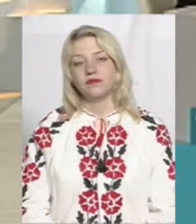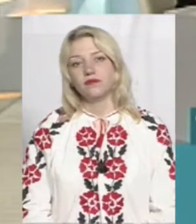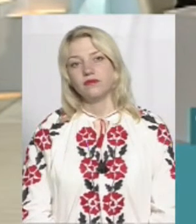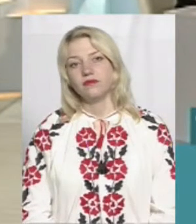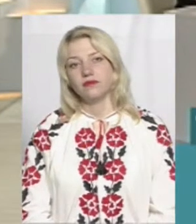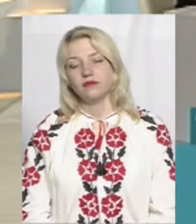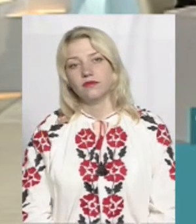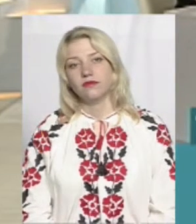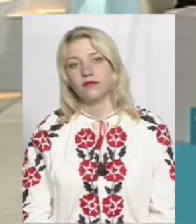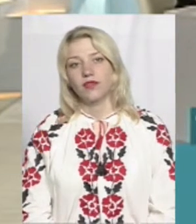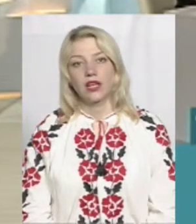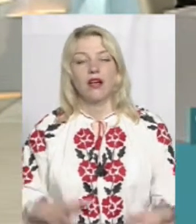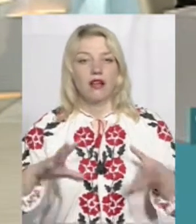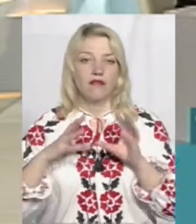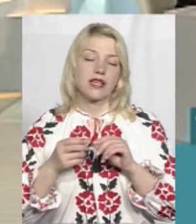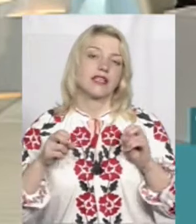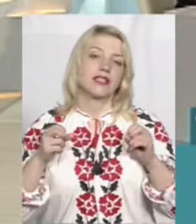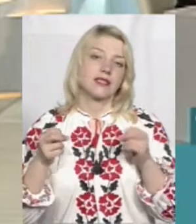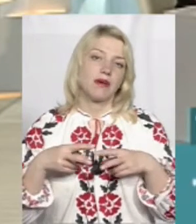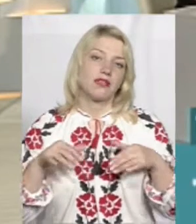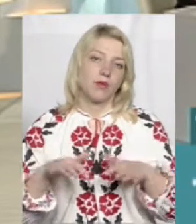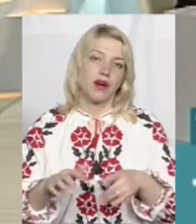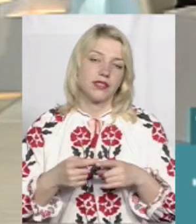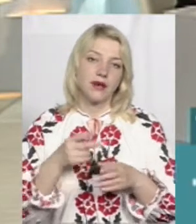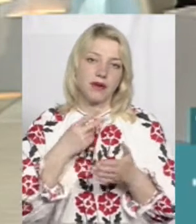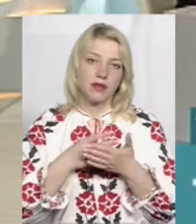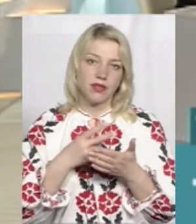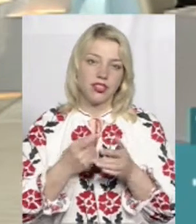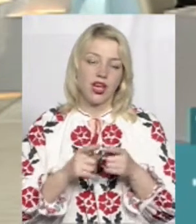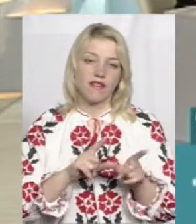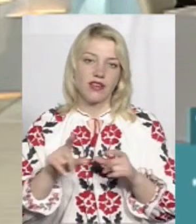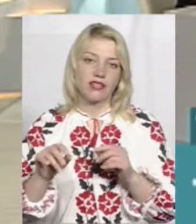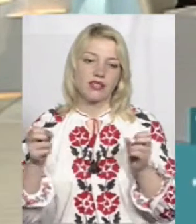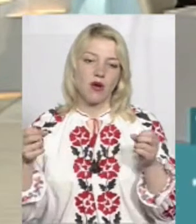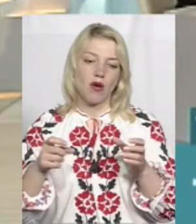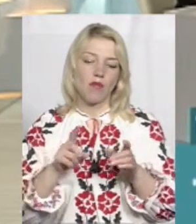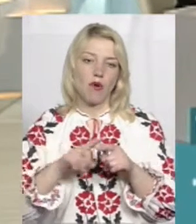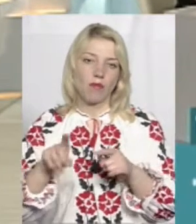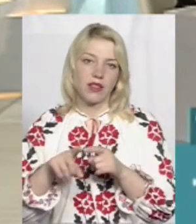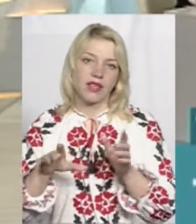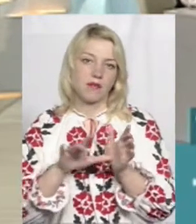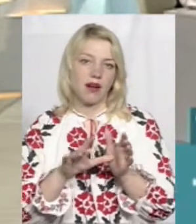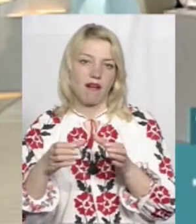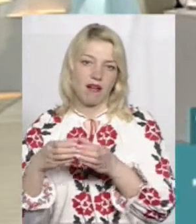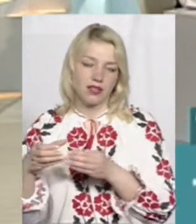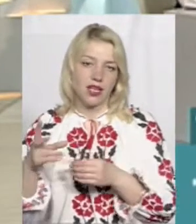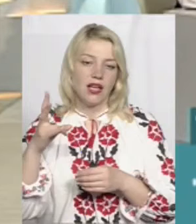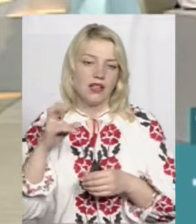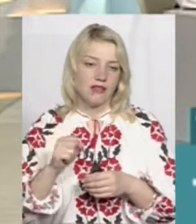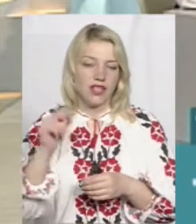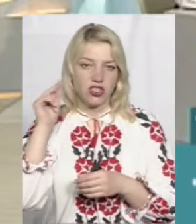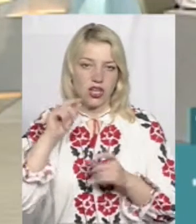Дивіться, взагалі спецоперація, це тільки передбачає виїзд оцих мобільних бригад по навчальних заходах. Взагалі